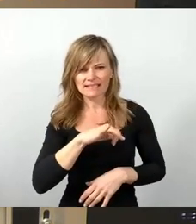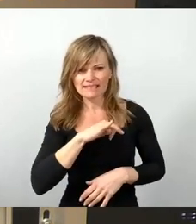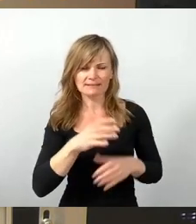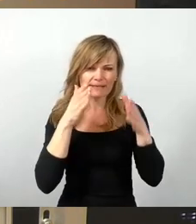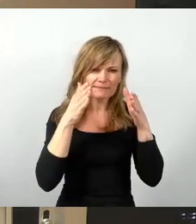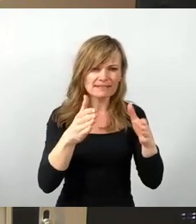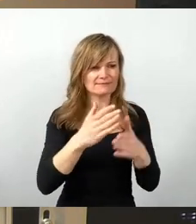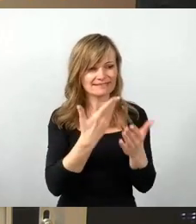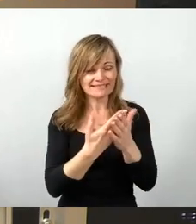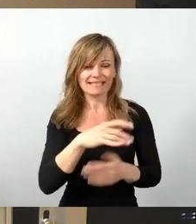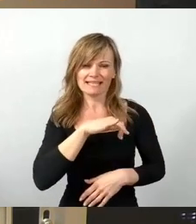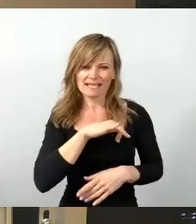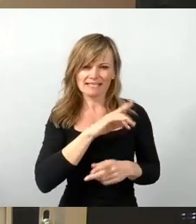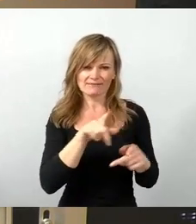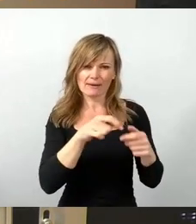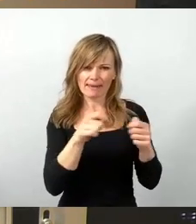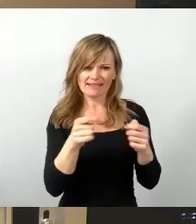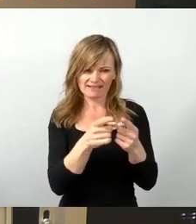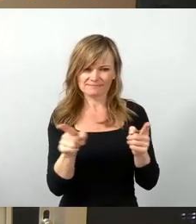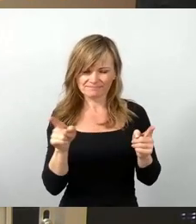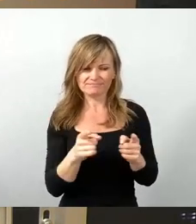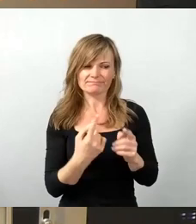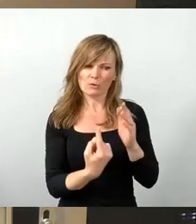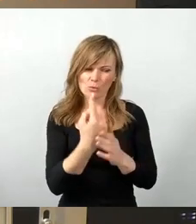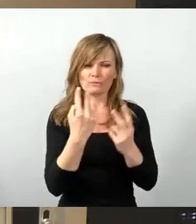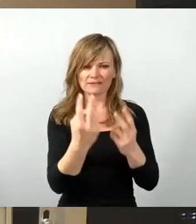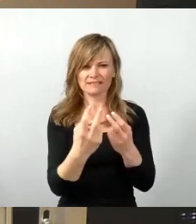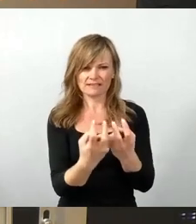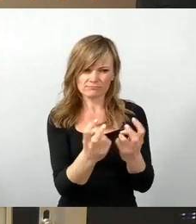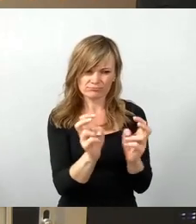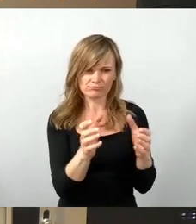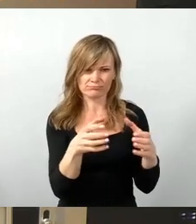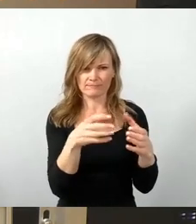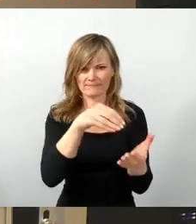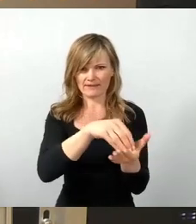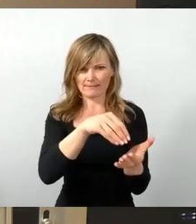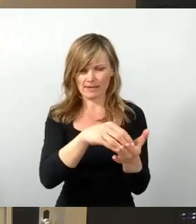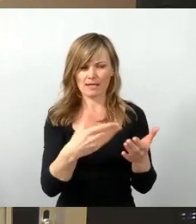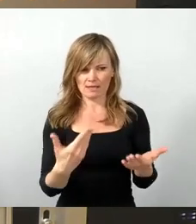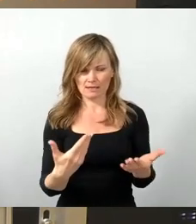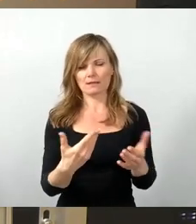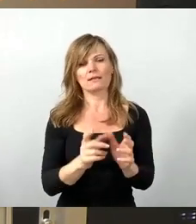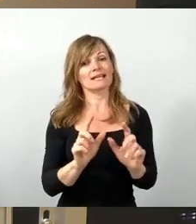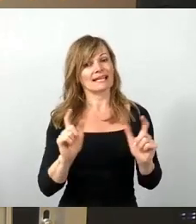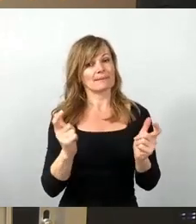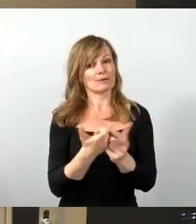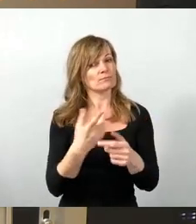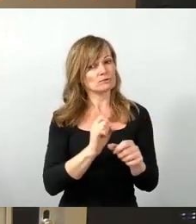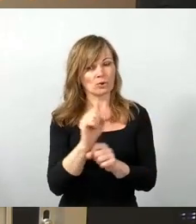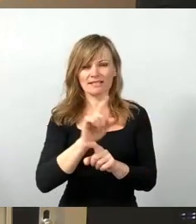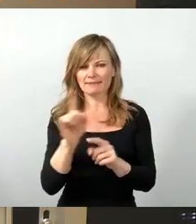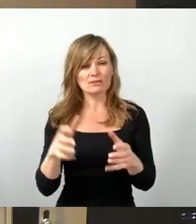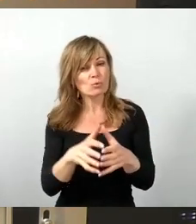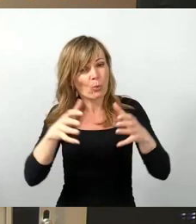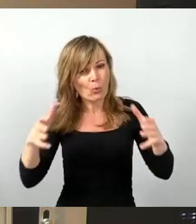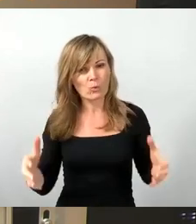tatsächlich ein sehr, sehr großes Gewicht in diesem Gremium haben und dass das Gremium aber dann auch trotzdem nicht zu groß wird, sondern dass es handhabbar bleibt,